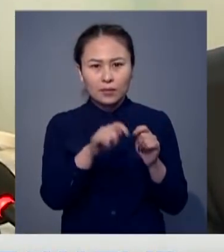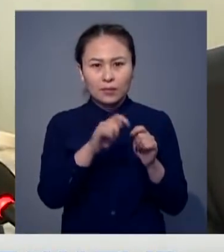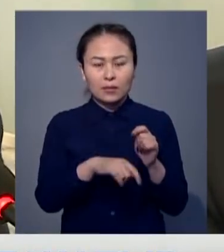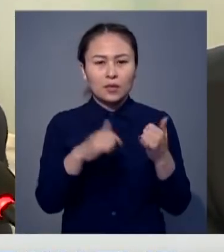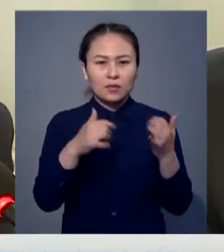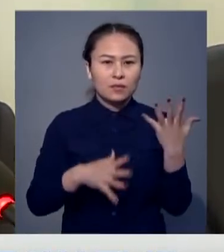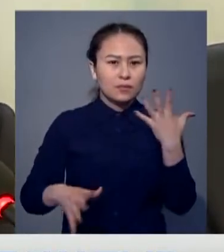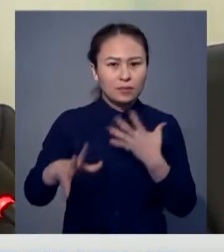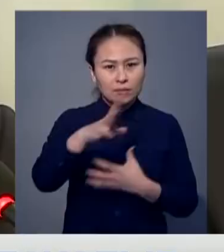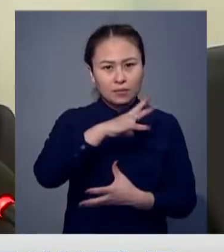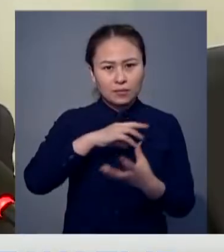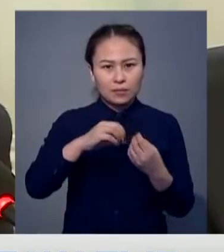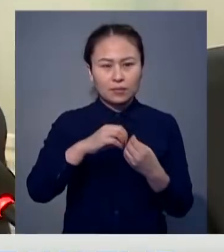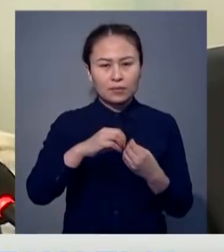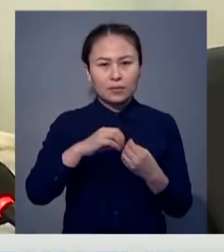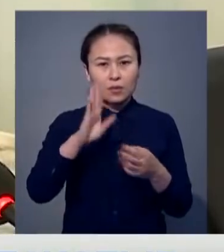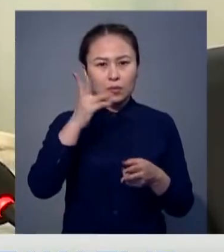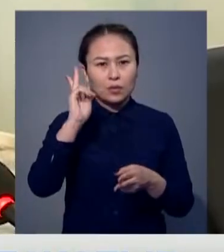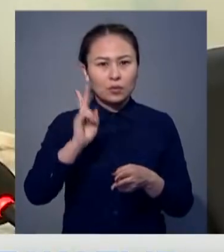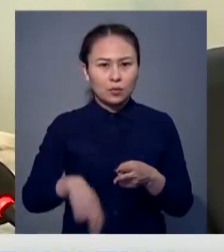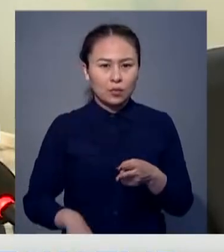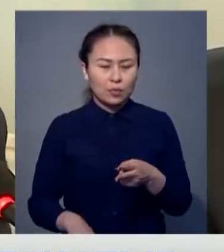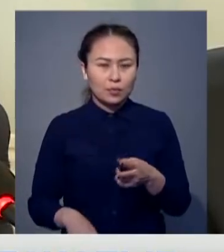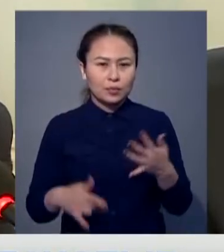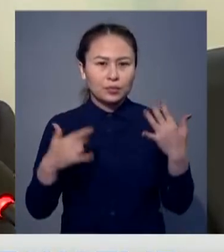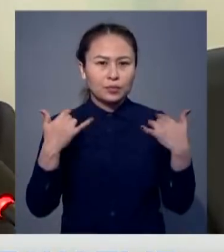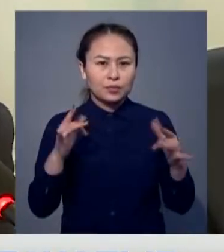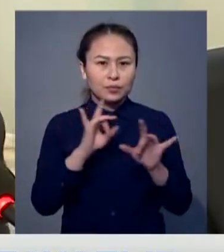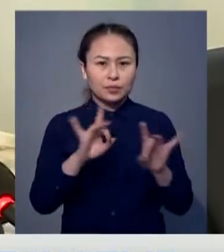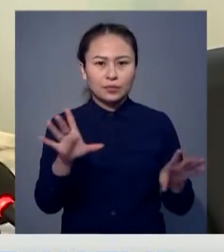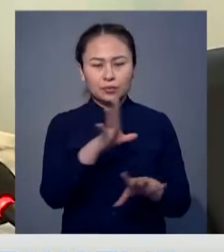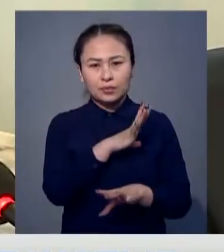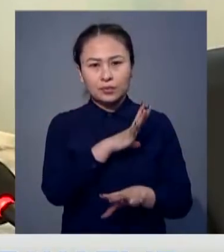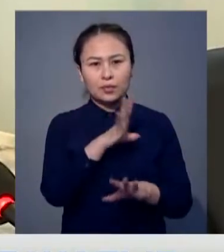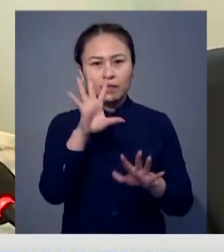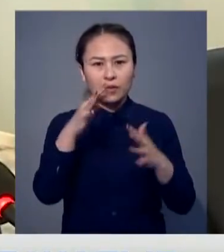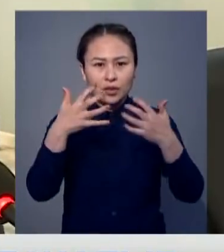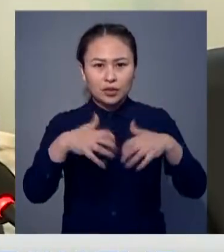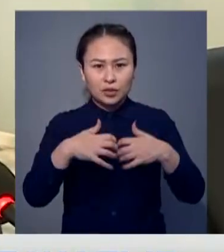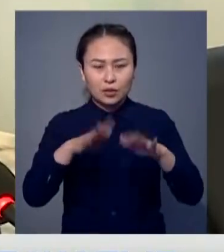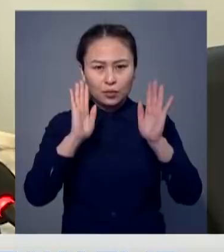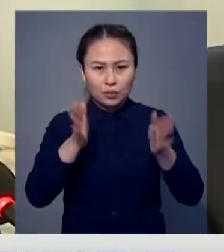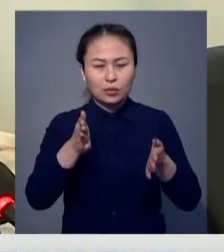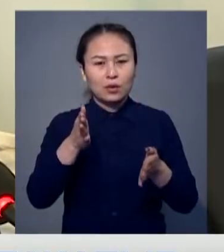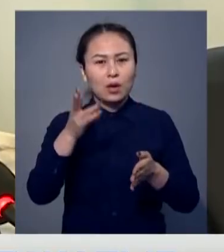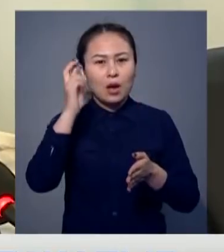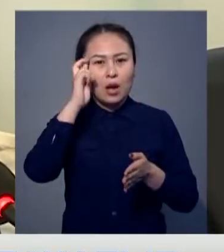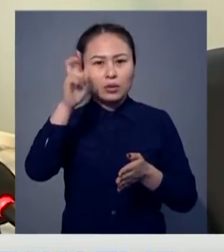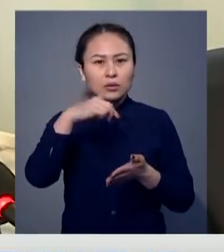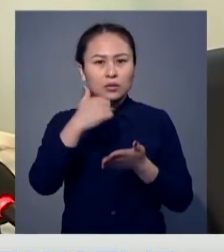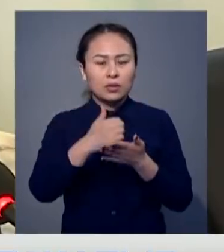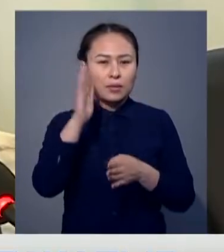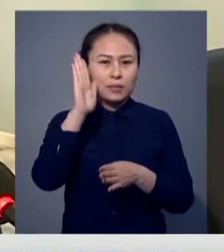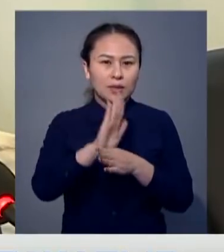бүгін бәрліғын бітретін болады. Біз енді айтқан боладымыз, қазі бәрліғын есептейміз. Келген мемлекет башысының